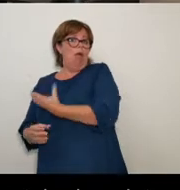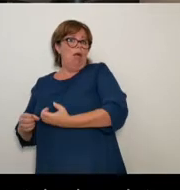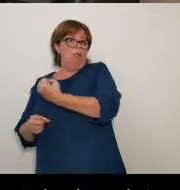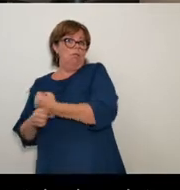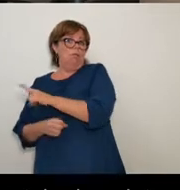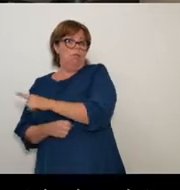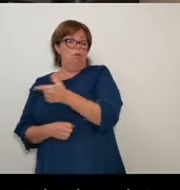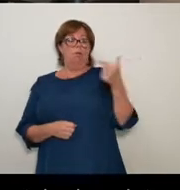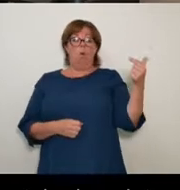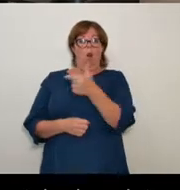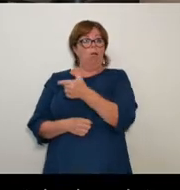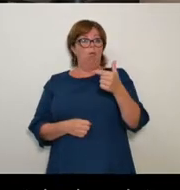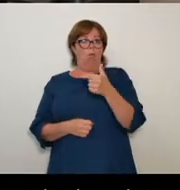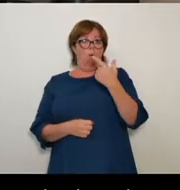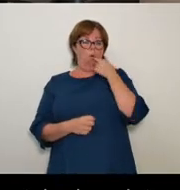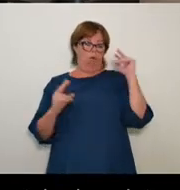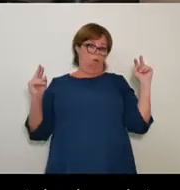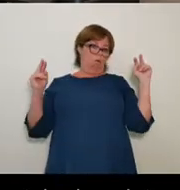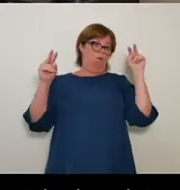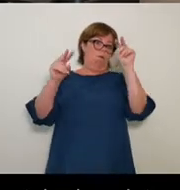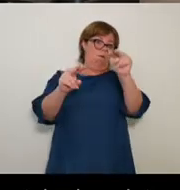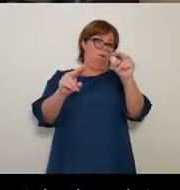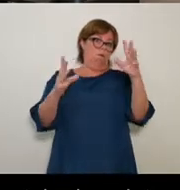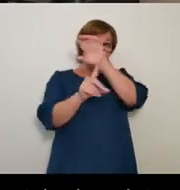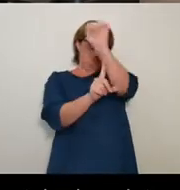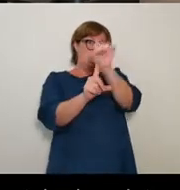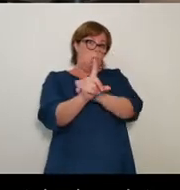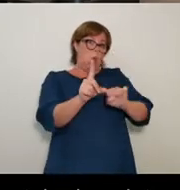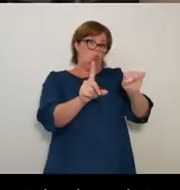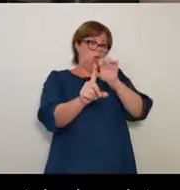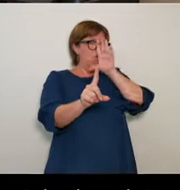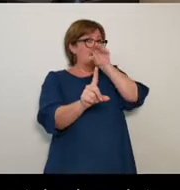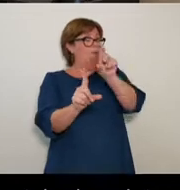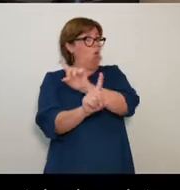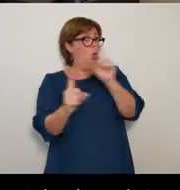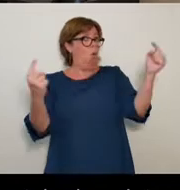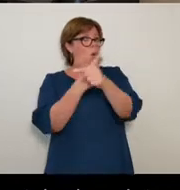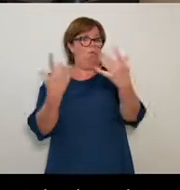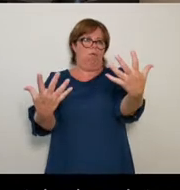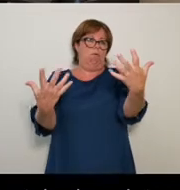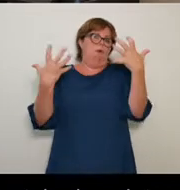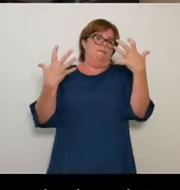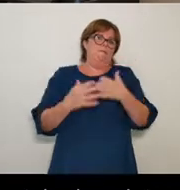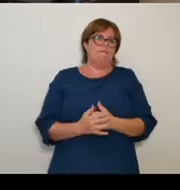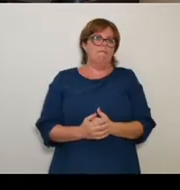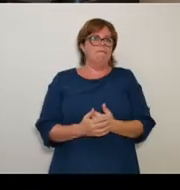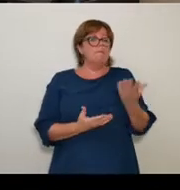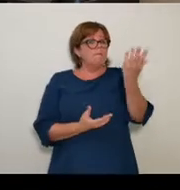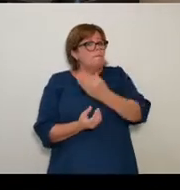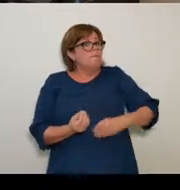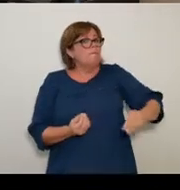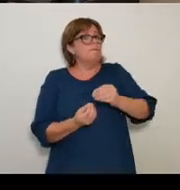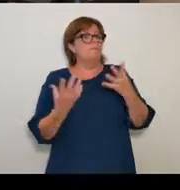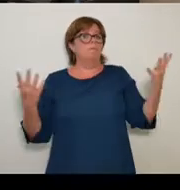pour refuser de faire taire le sujet tout en permettant à l'altérité et à